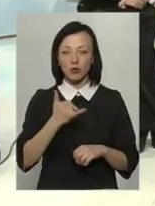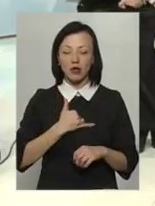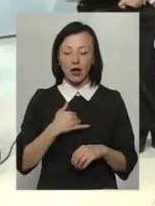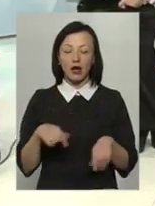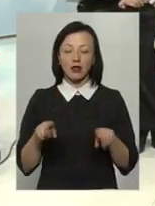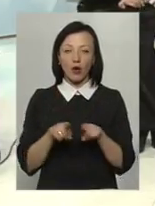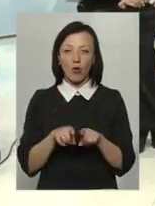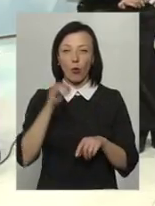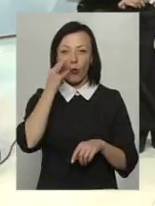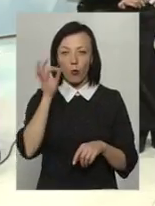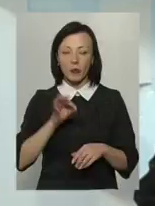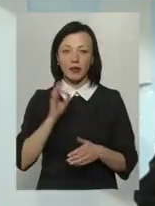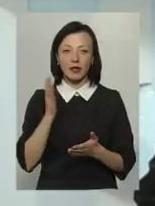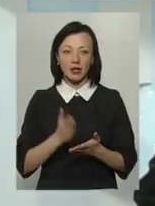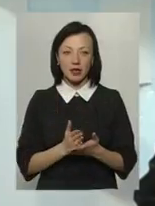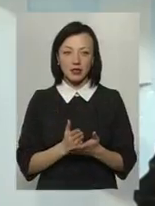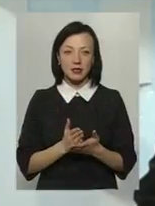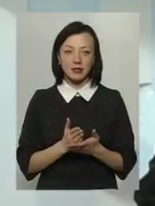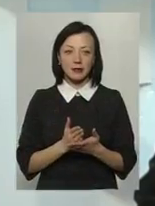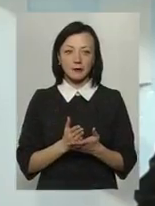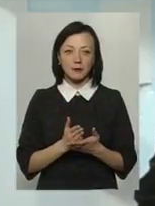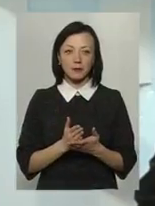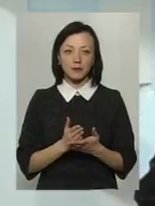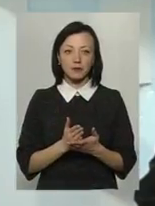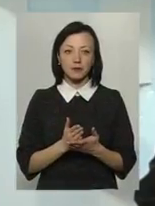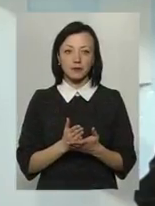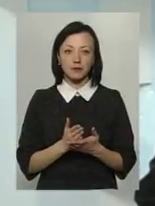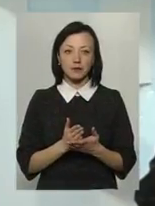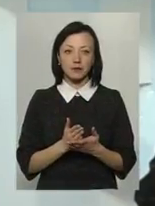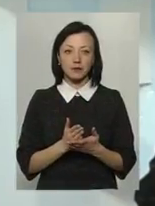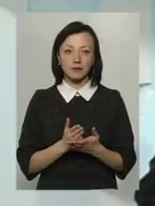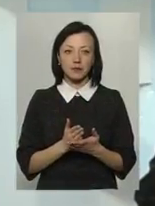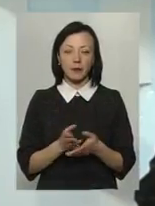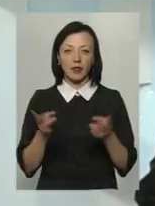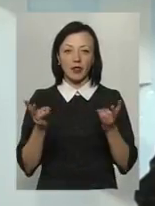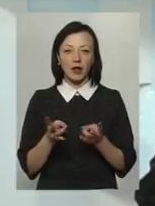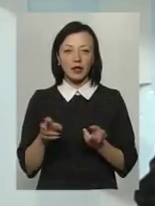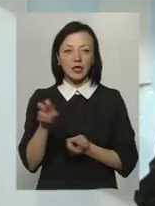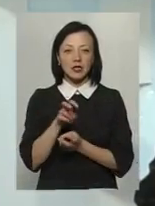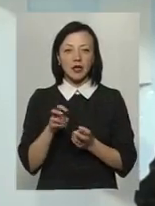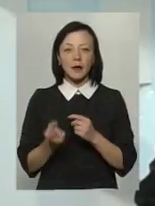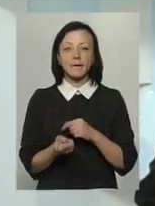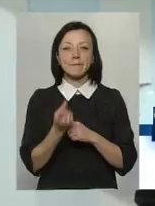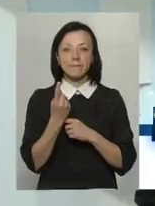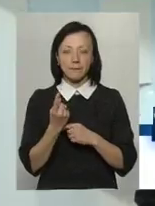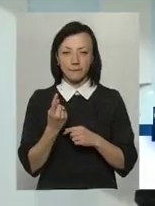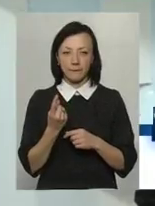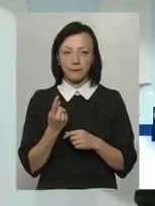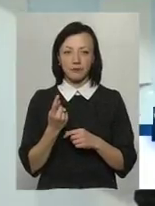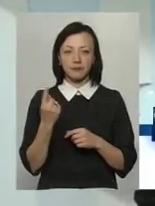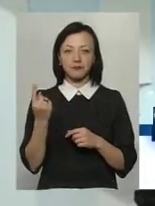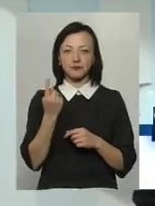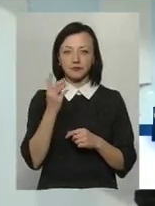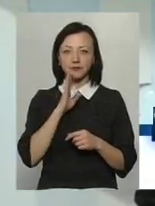є, і тут треба шукати істоки. Тому що одна